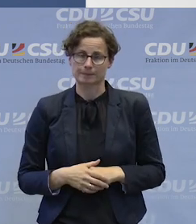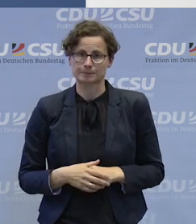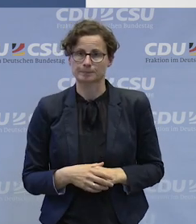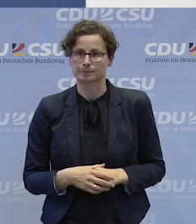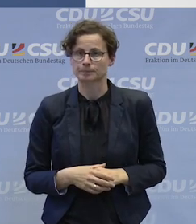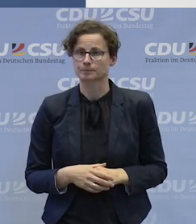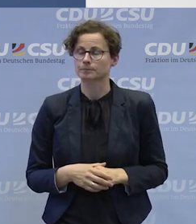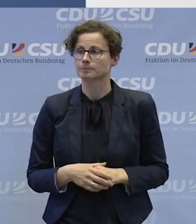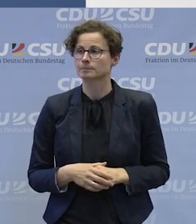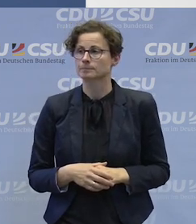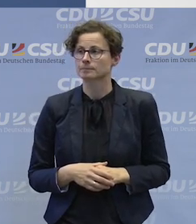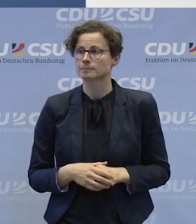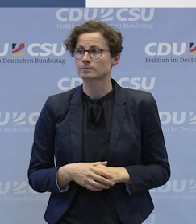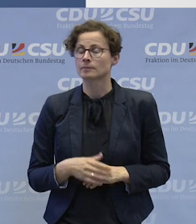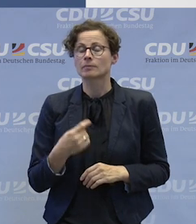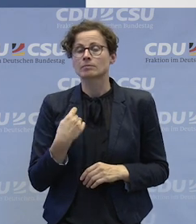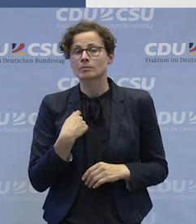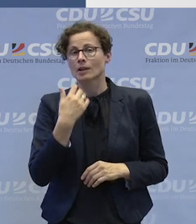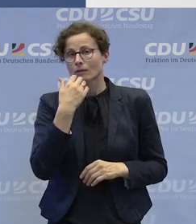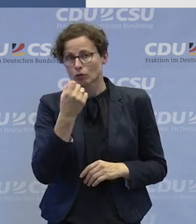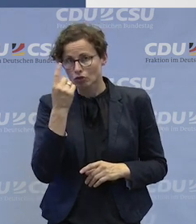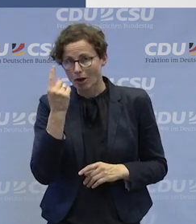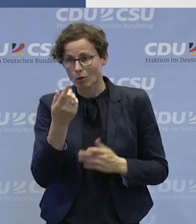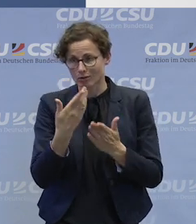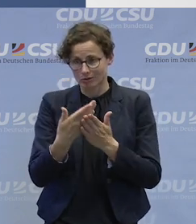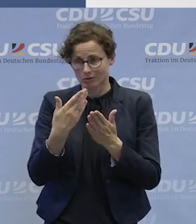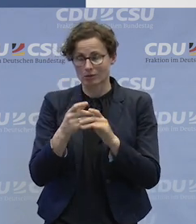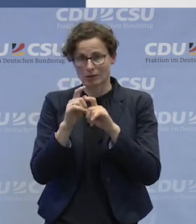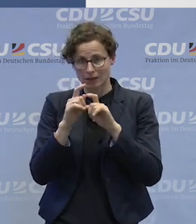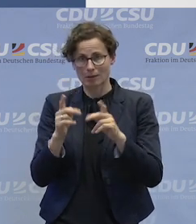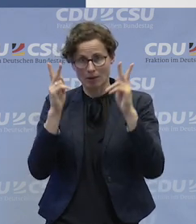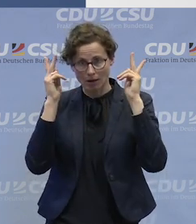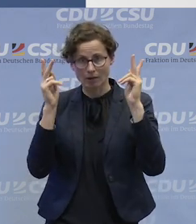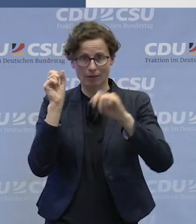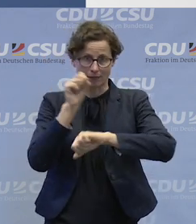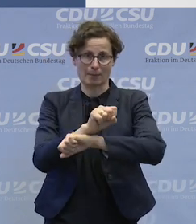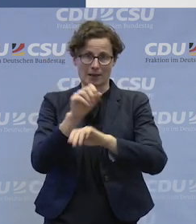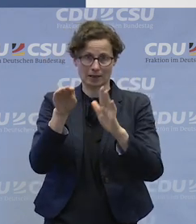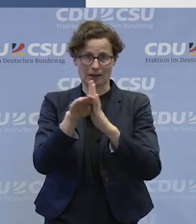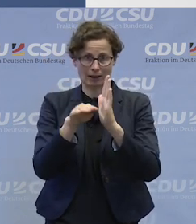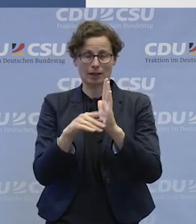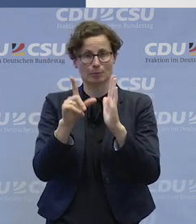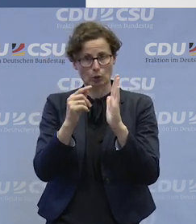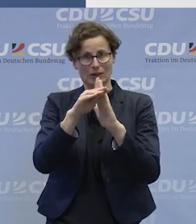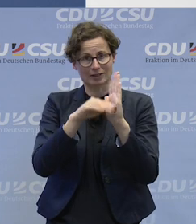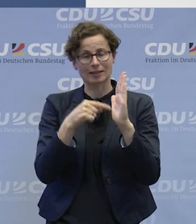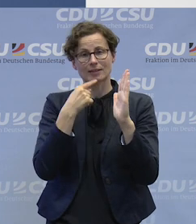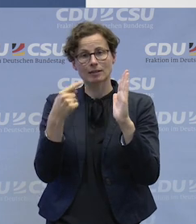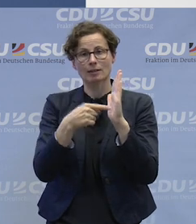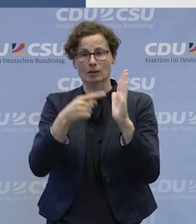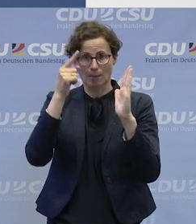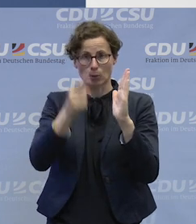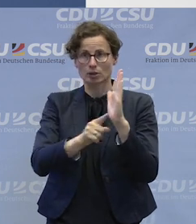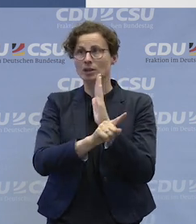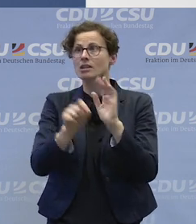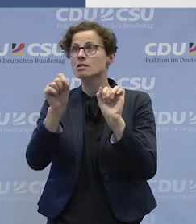Und würde mir aber eben auch wünschen, dass diese Themen verbindlich geregelt werden, damit diese Diskussionen endlich aufhören.